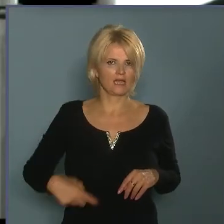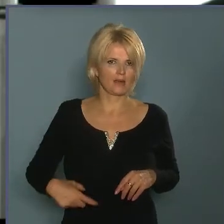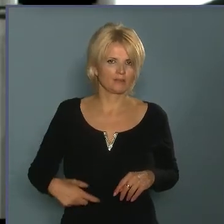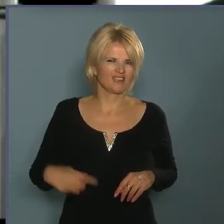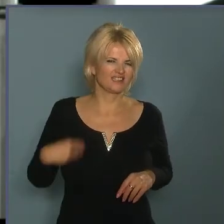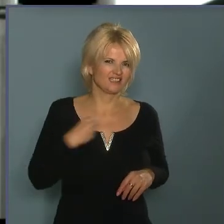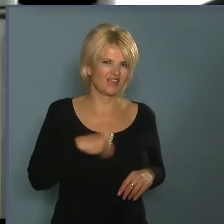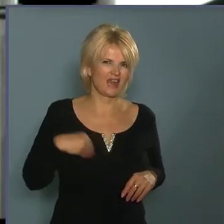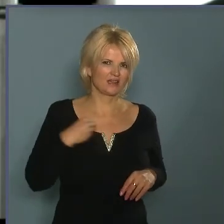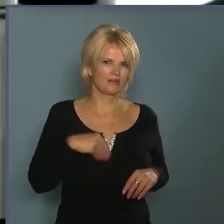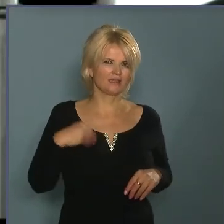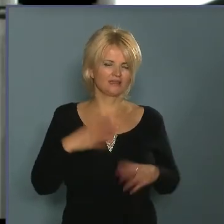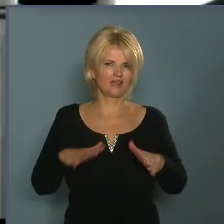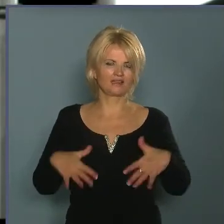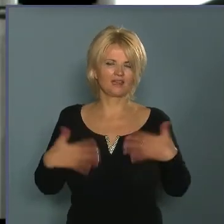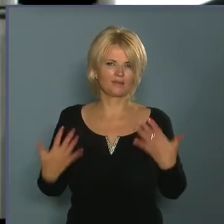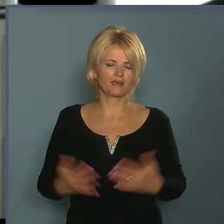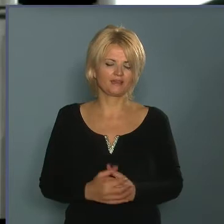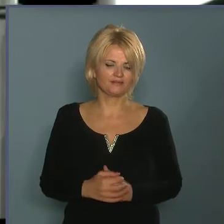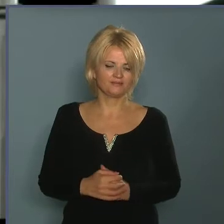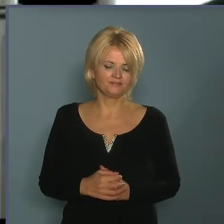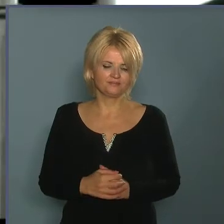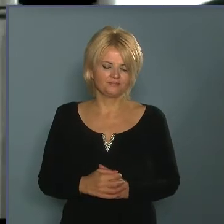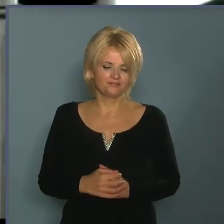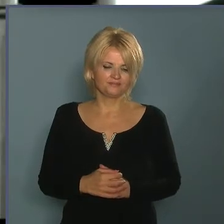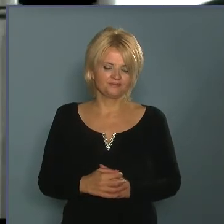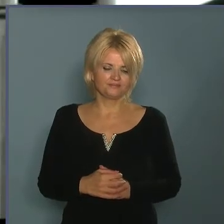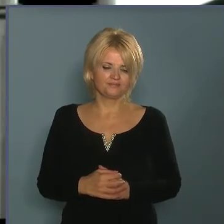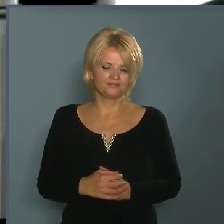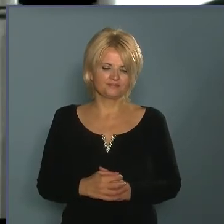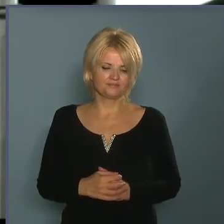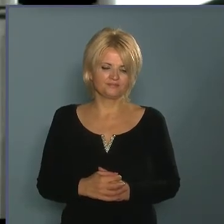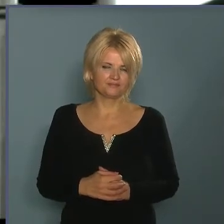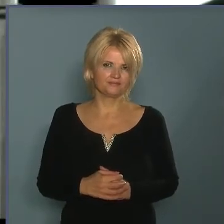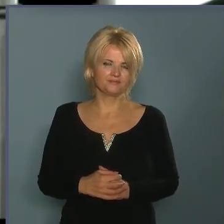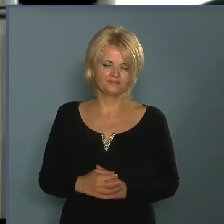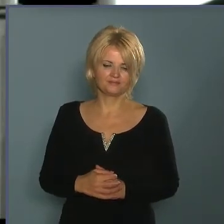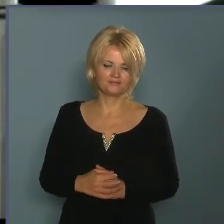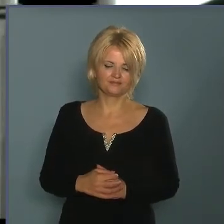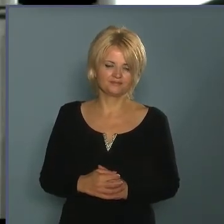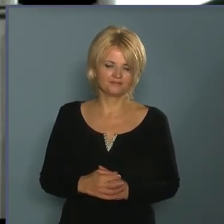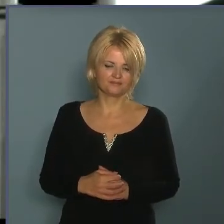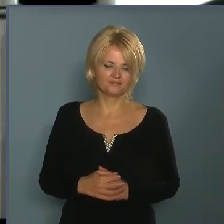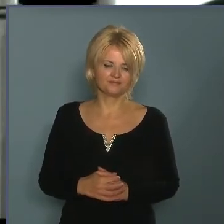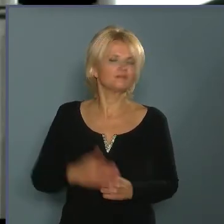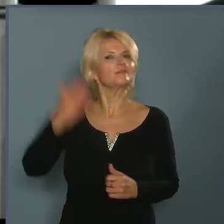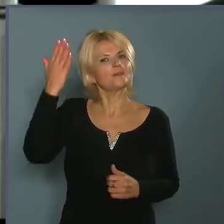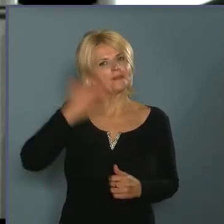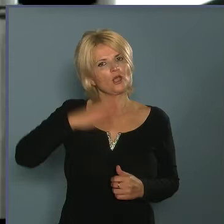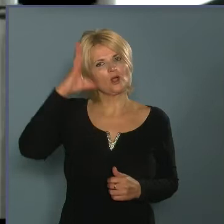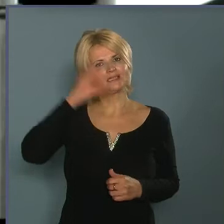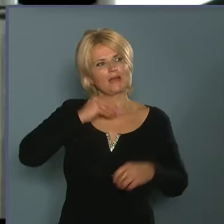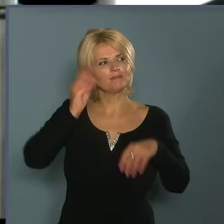kellemetlen személyes élmény alapján, hogy tudnilik mi minden következik akkor, amikor az ember